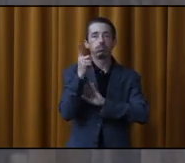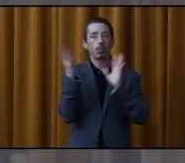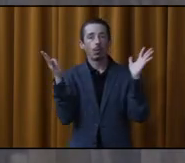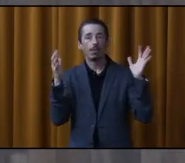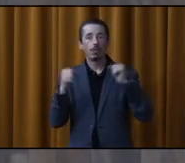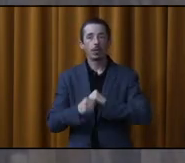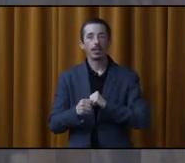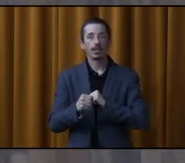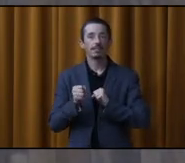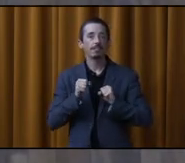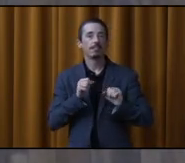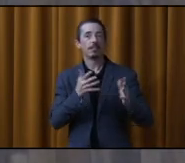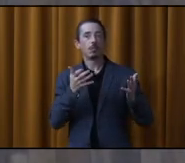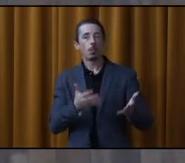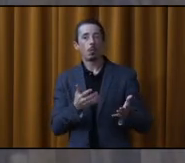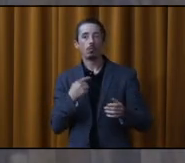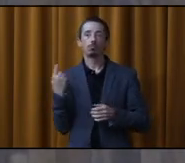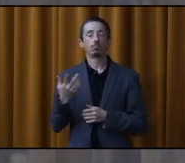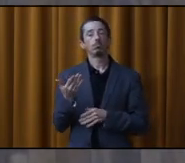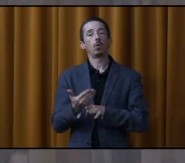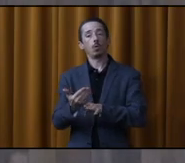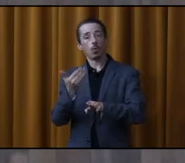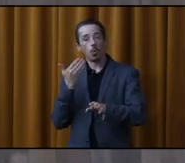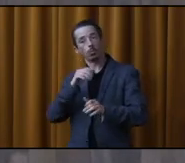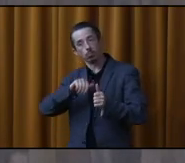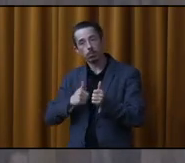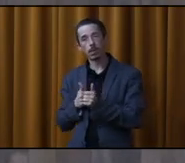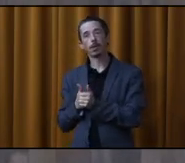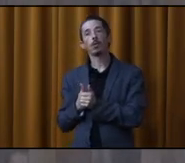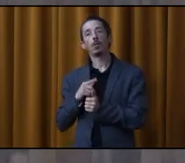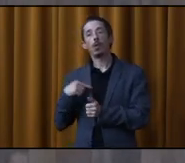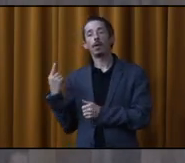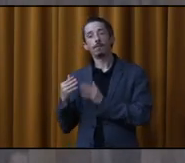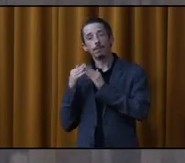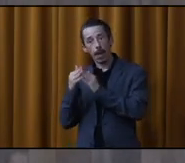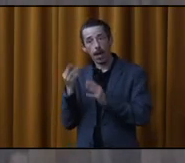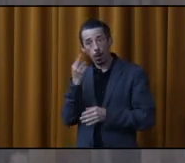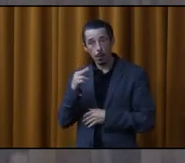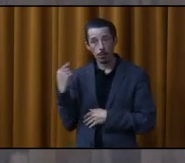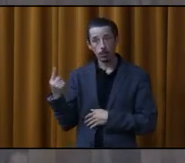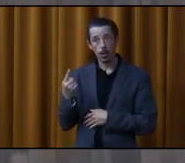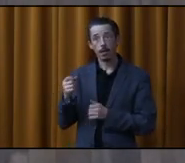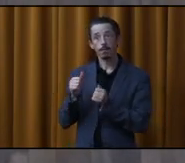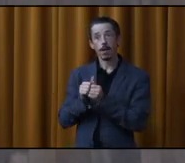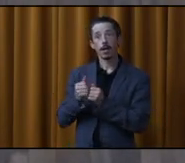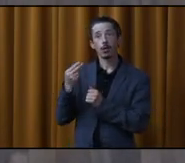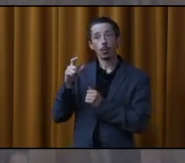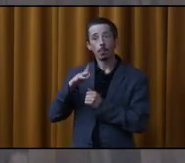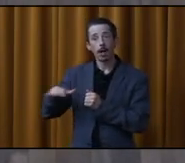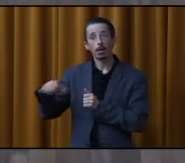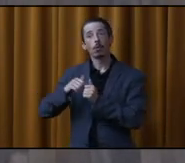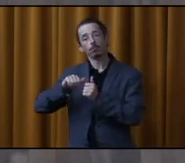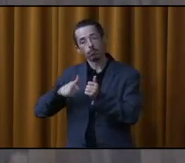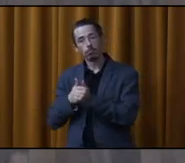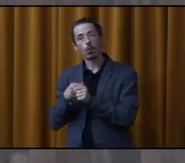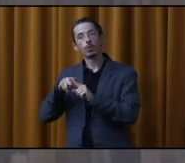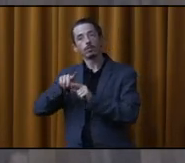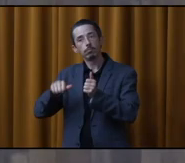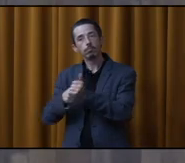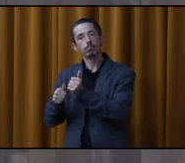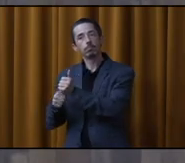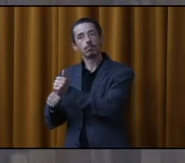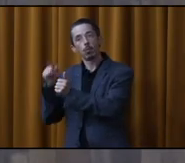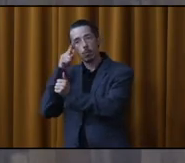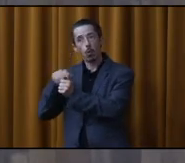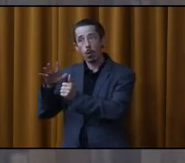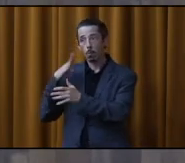démolir. Là, on va se retrouver la ville de Repentigny et toutes les villes au Québec avec des outils additionnels pour